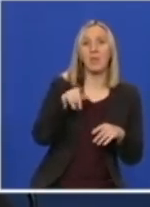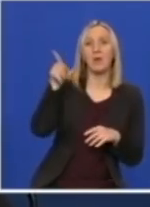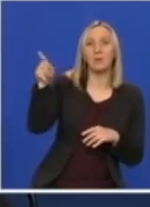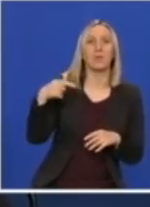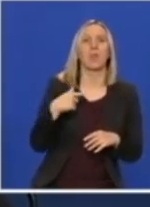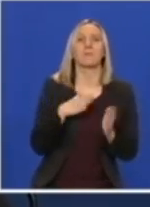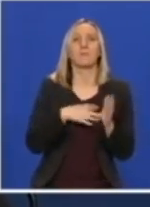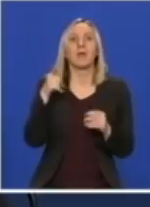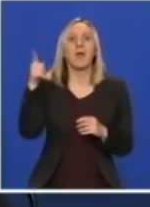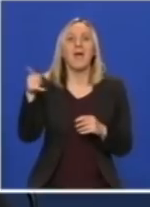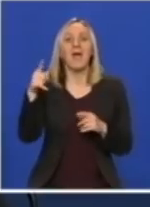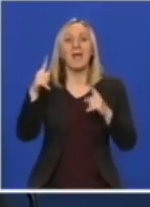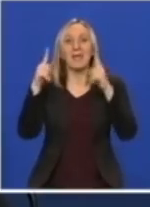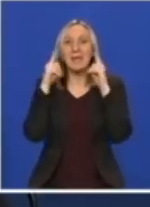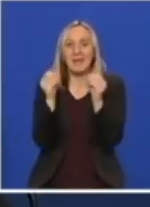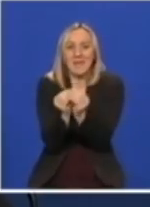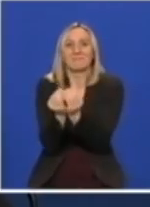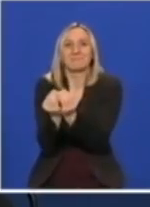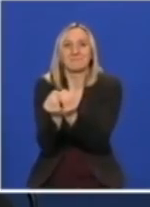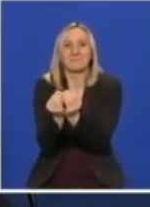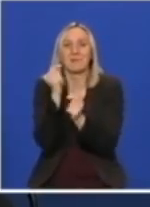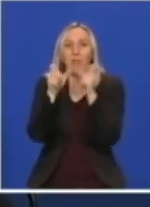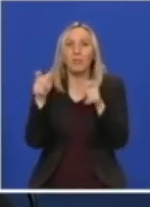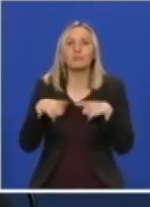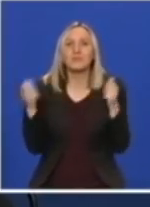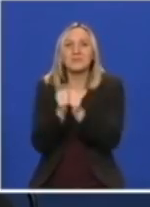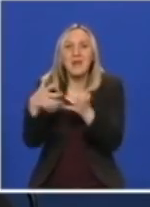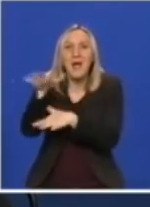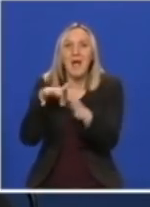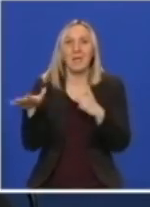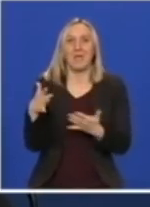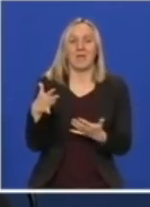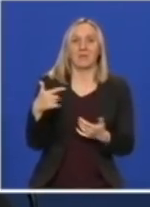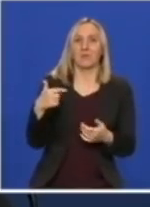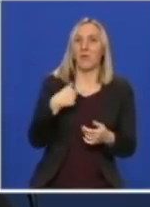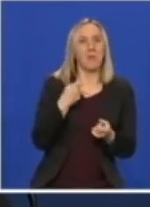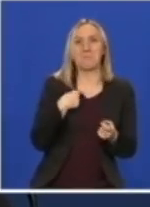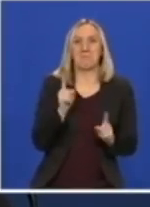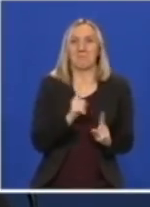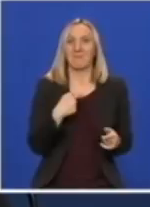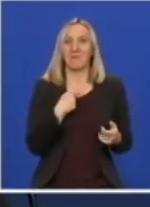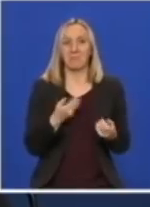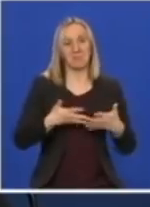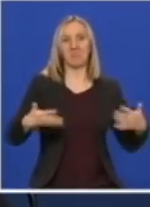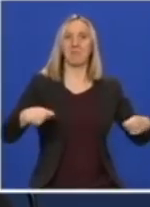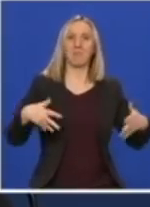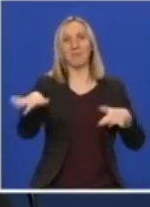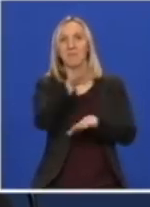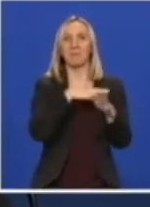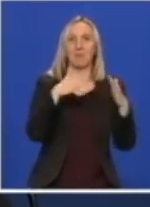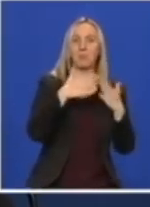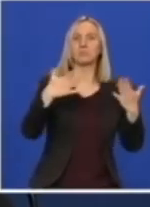smeštaja nego što imaju oni. Idemo u susret toplom vremenu i to je što nam ide u prilog. Međutim, ta